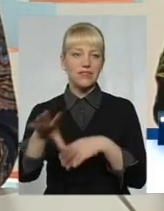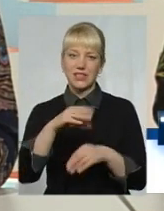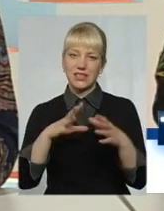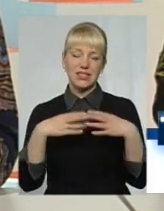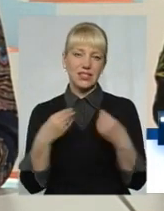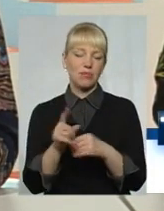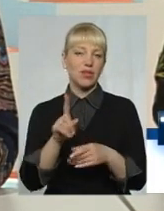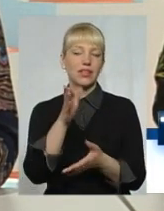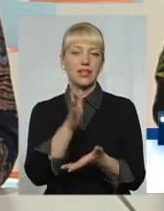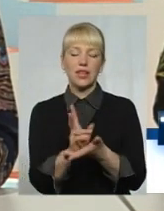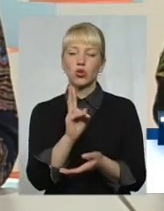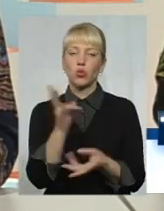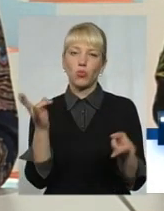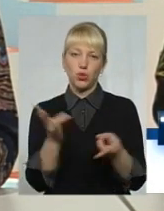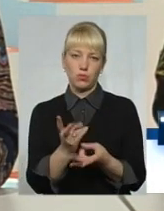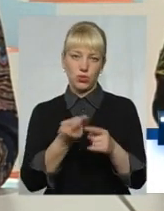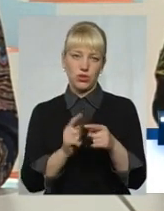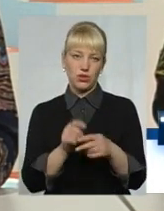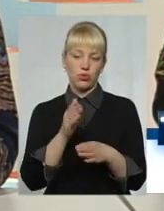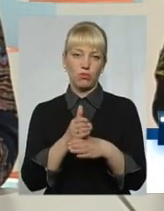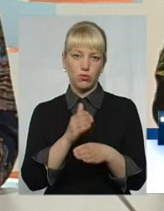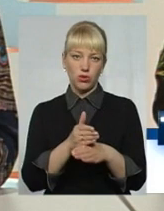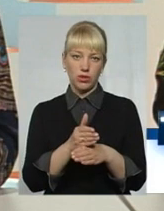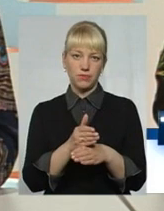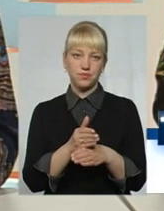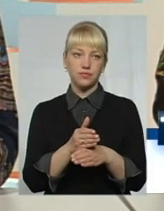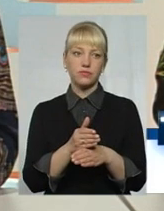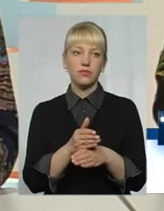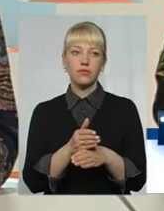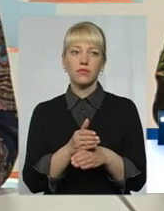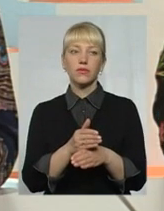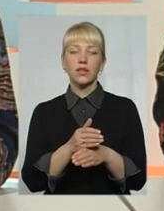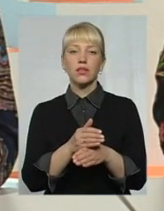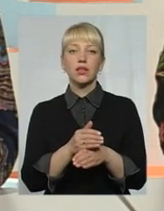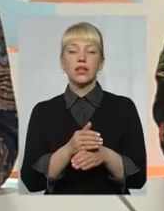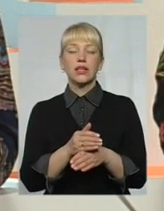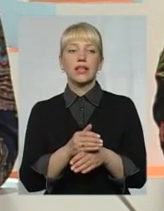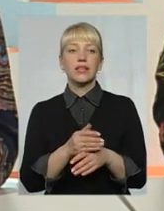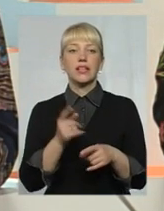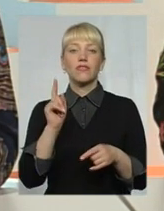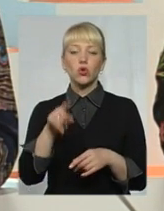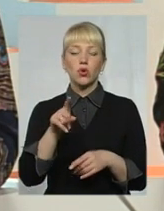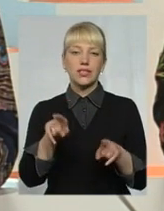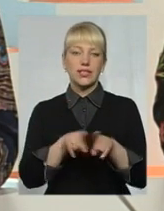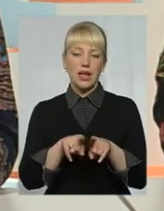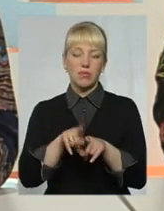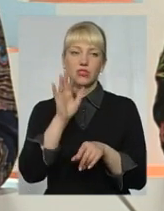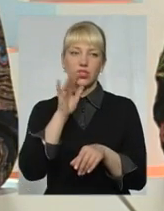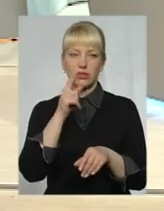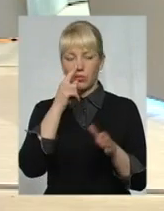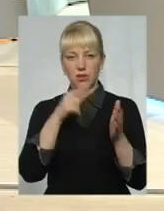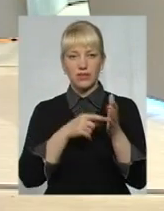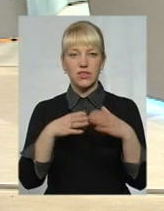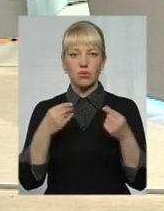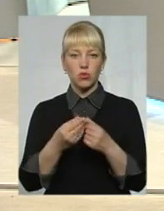є, які потребують допомоги. не можуть в той самий час, коли потрібно, попасти в ту сім'ю,